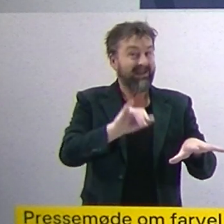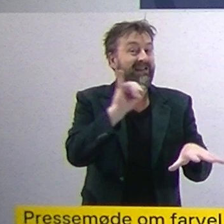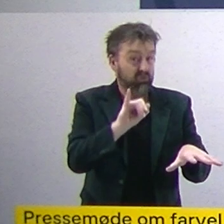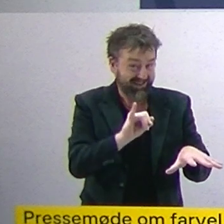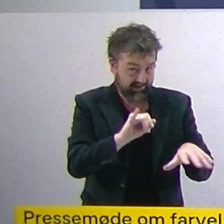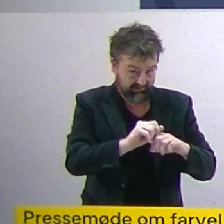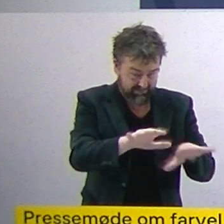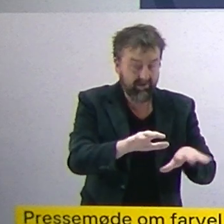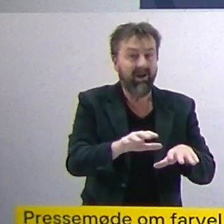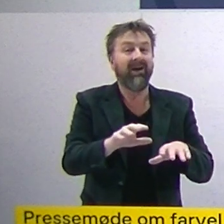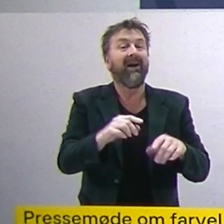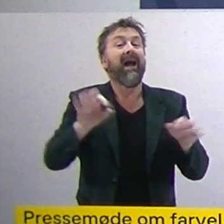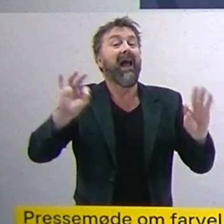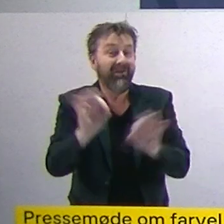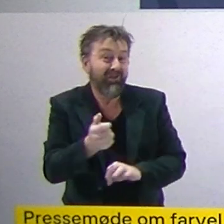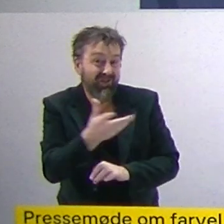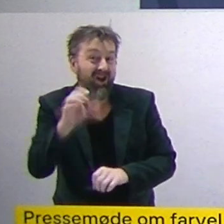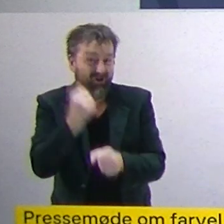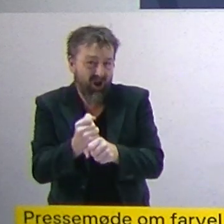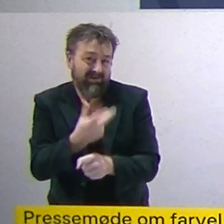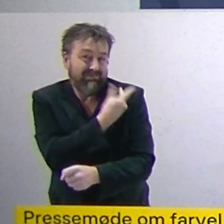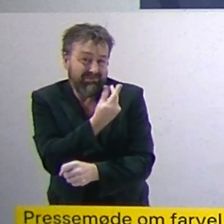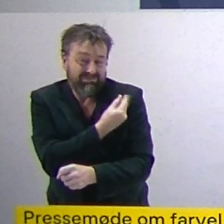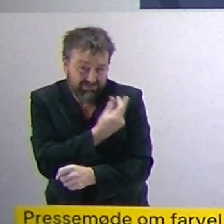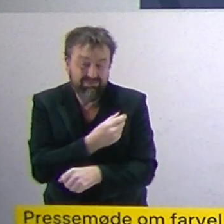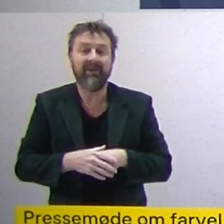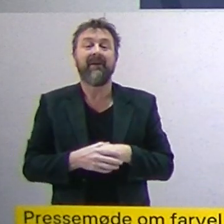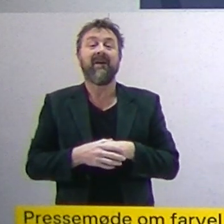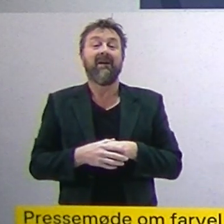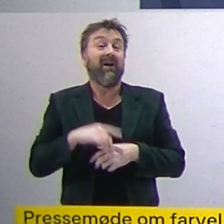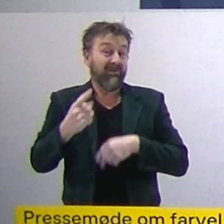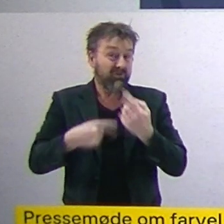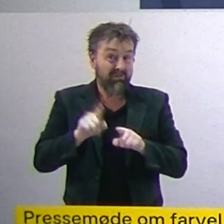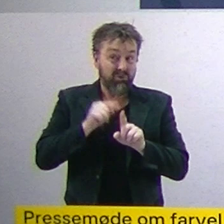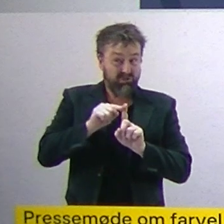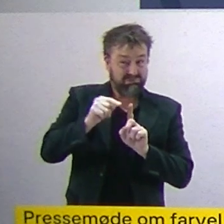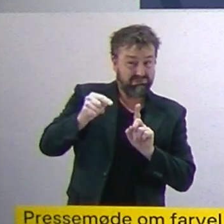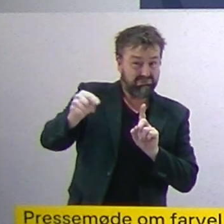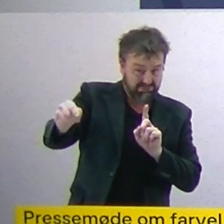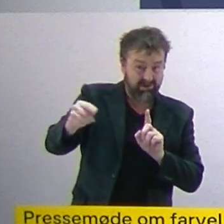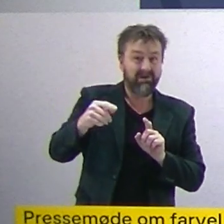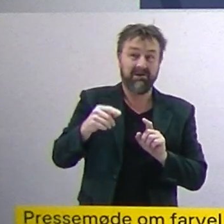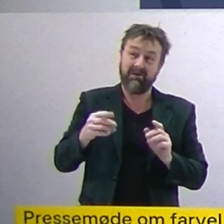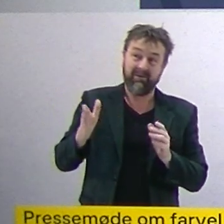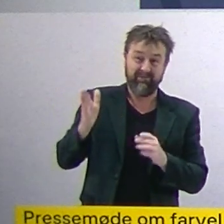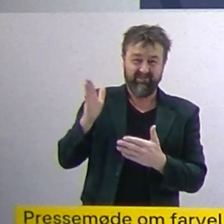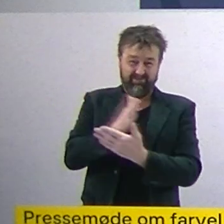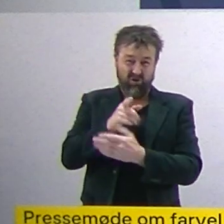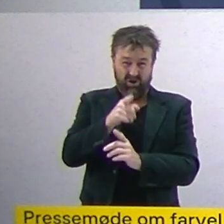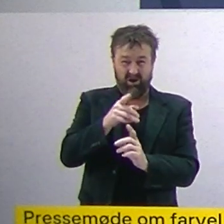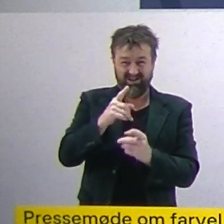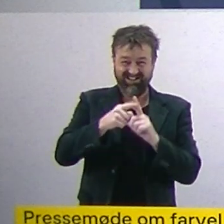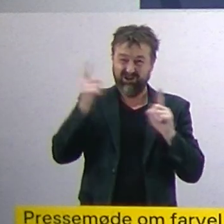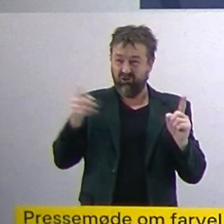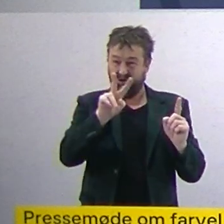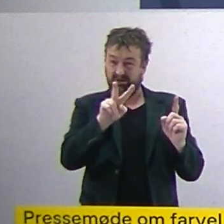vaccinen. Så på den korte sigt, så kan vi nok forvente, at smitten måske begynder at bøje af, også før sæsonsskiftet, som vi heller ikke ved